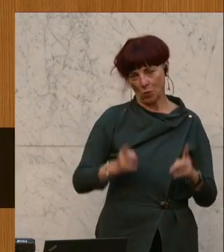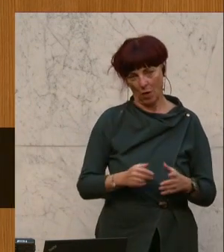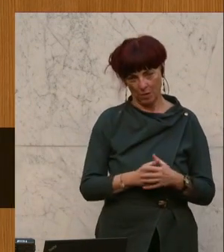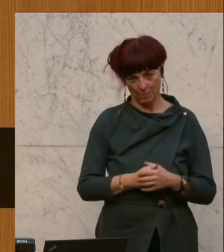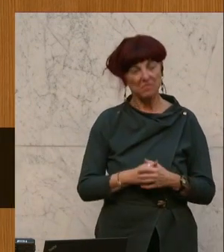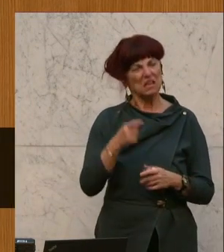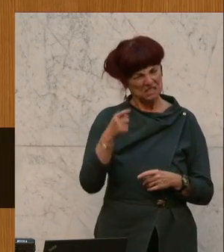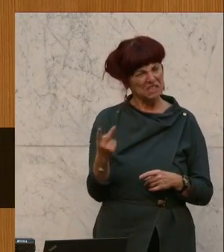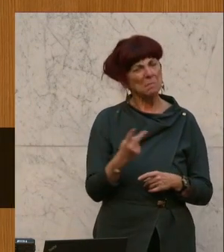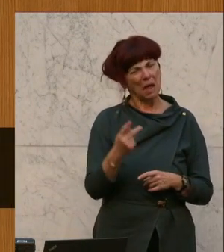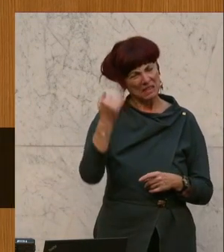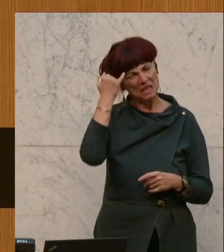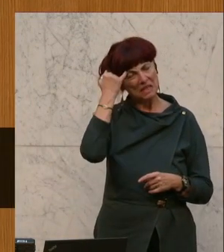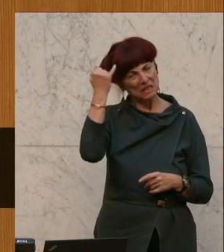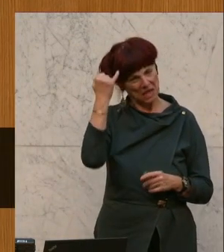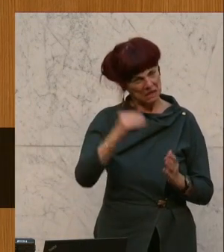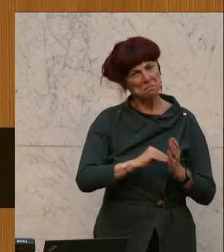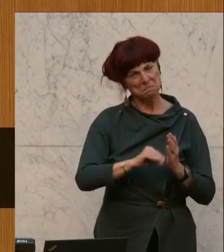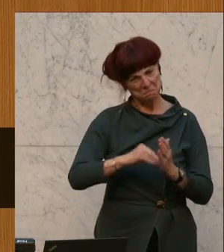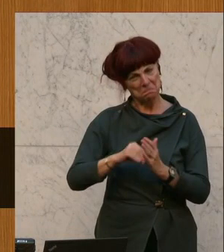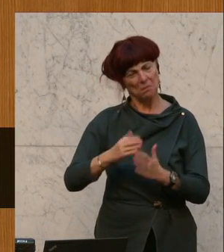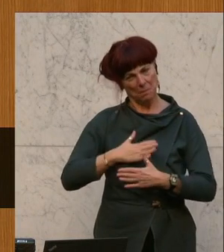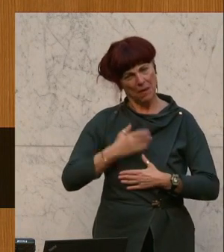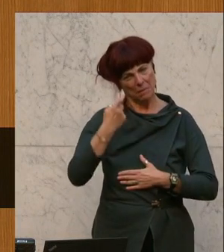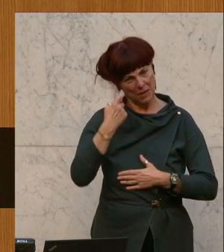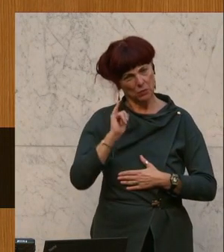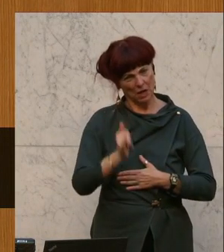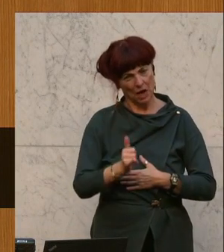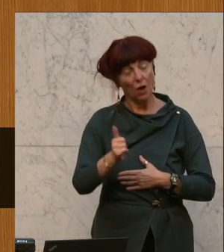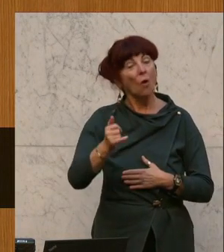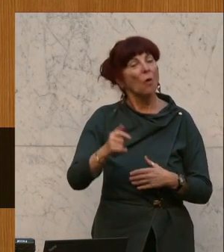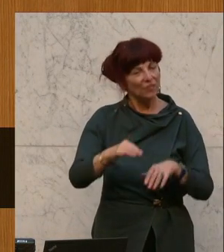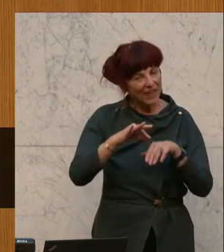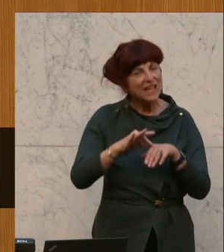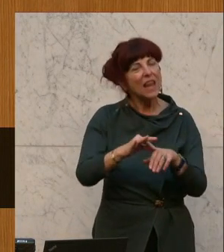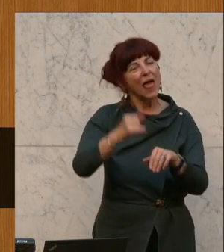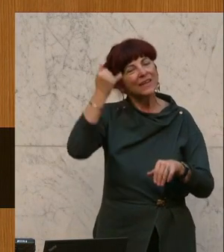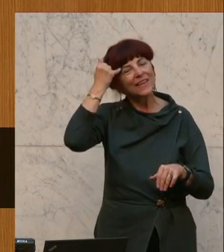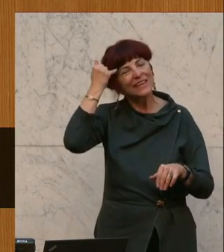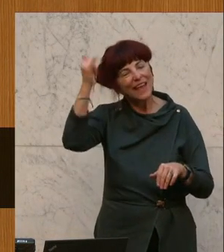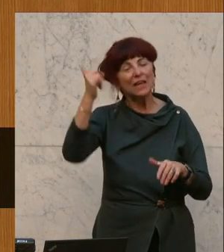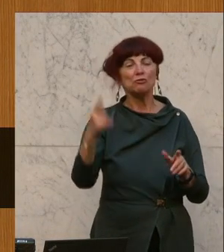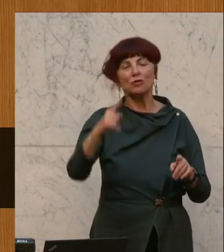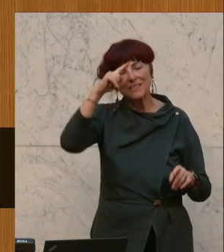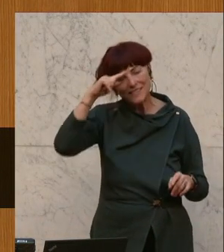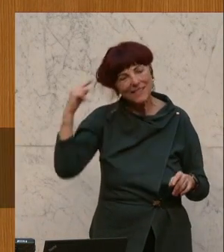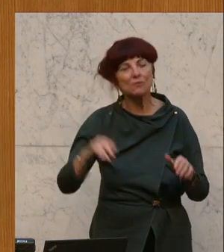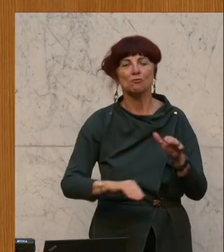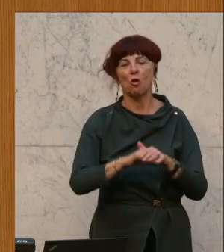und ich glaube auch, diese Gedanken könnten Leitgedanken für eine sinnvolle, innovative und zukunftsträchtige Gesundheitspolitik sein.